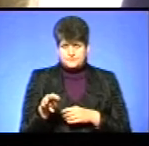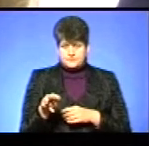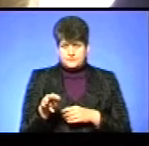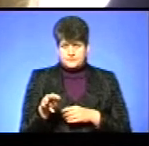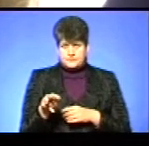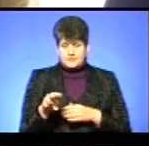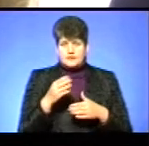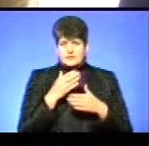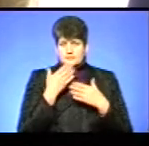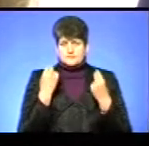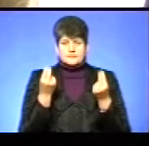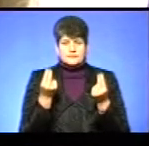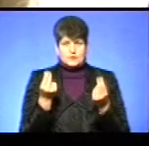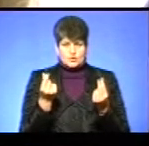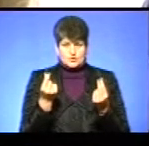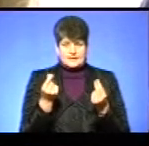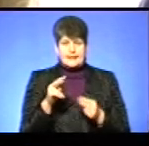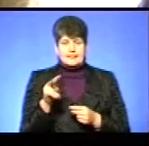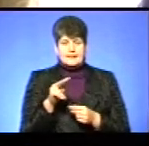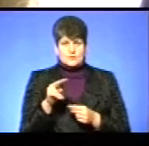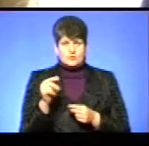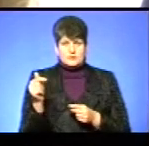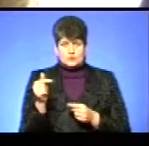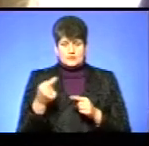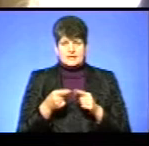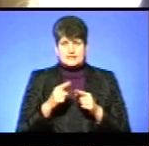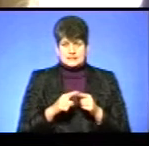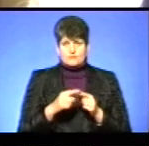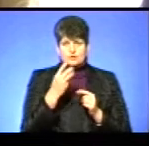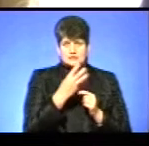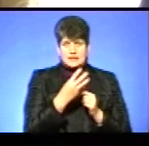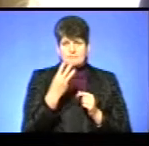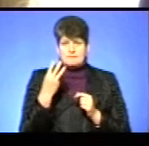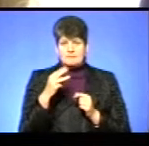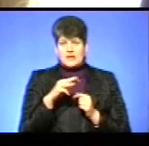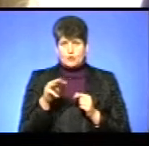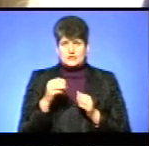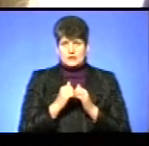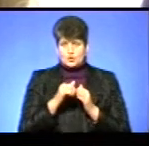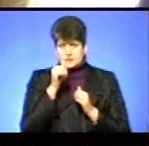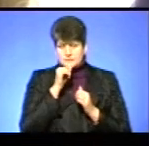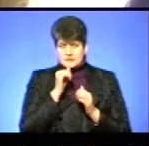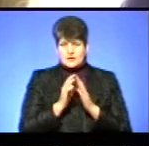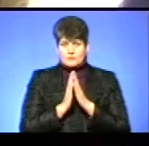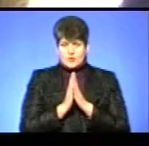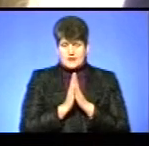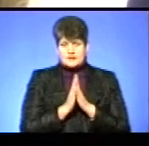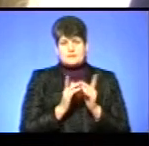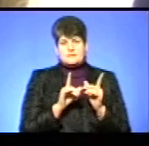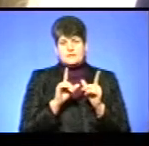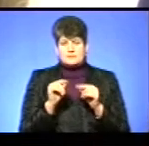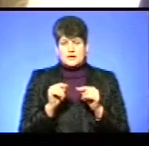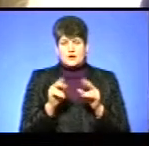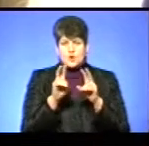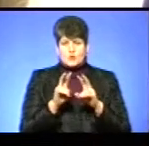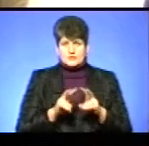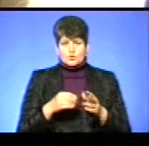Відсутність коштів на листопад, грудень, це по три мільйони на кожен місяць. І прохання перевізників при розгляді